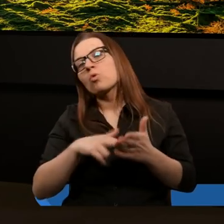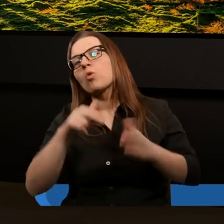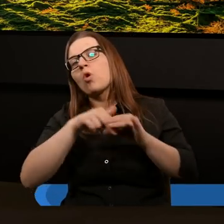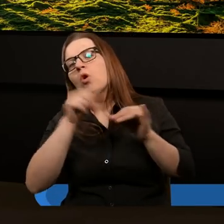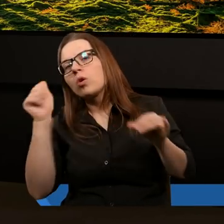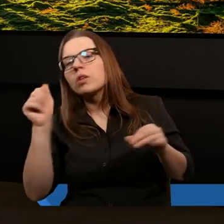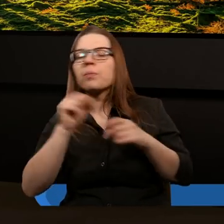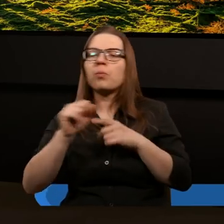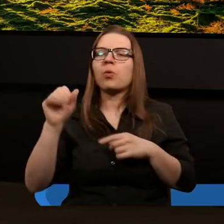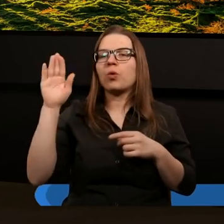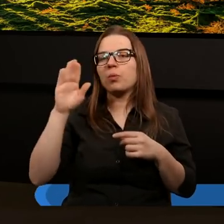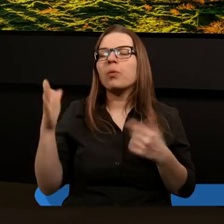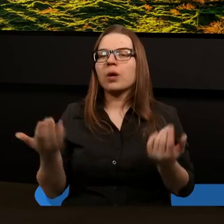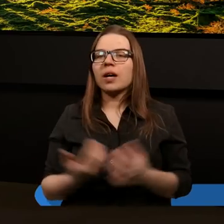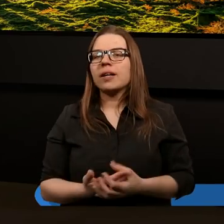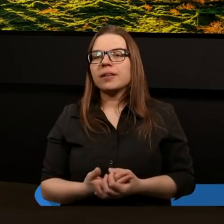odchodzą od Boga.